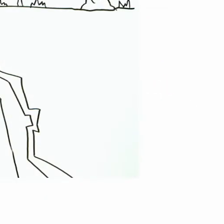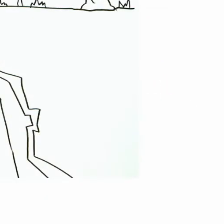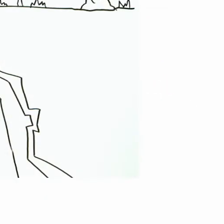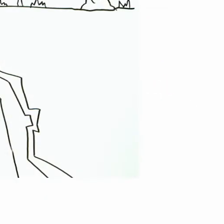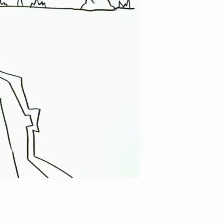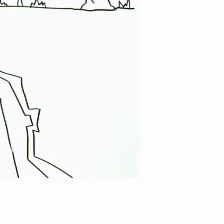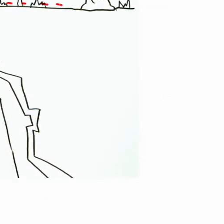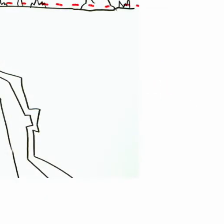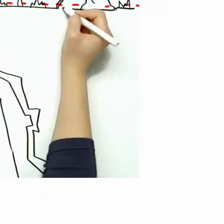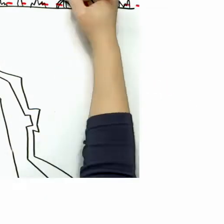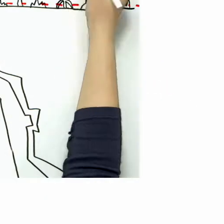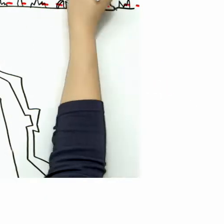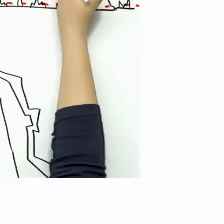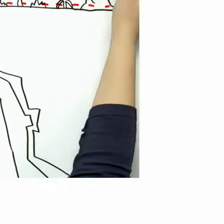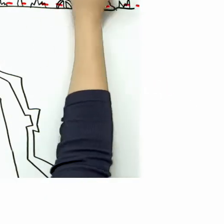hiểm họa